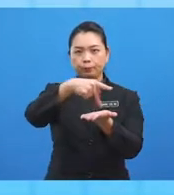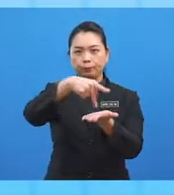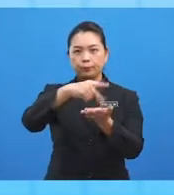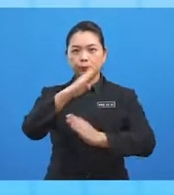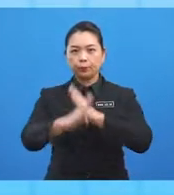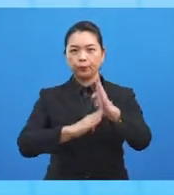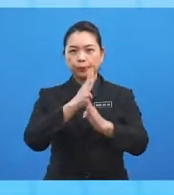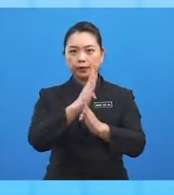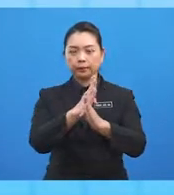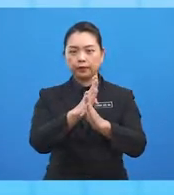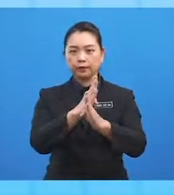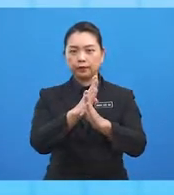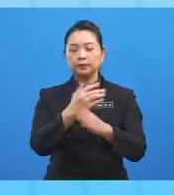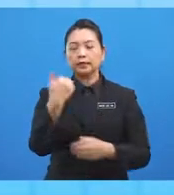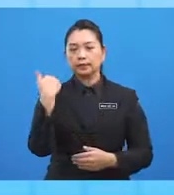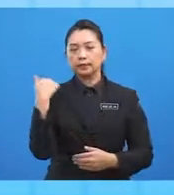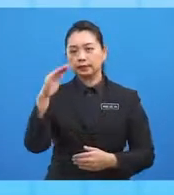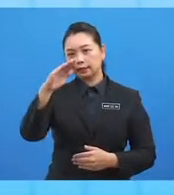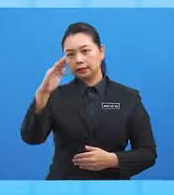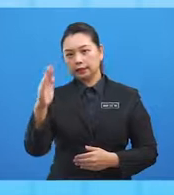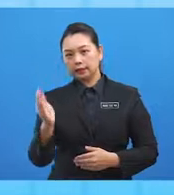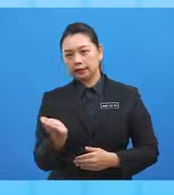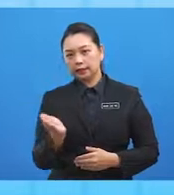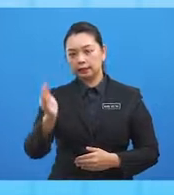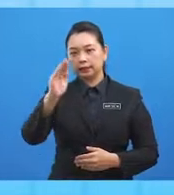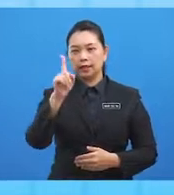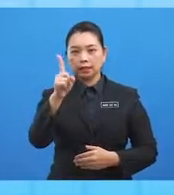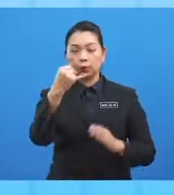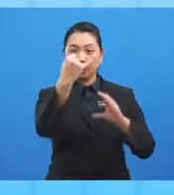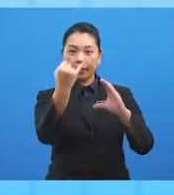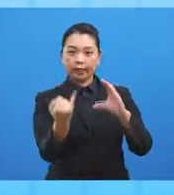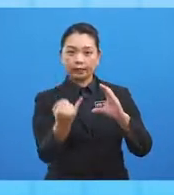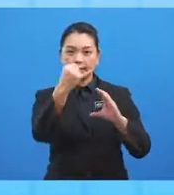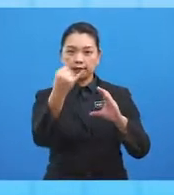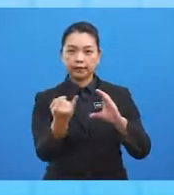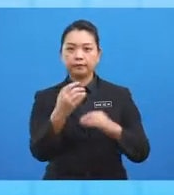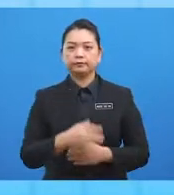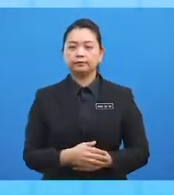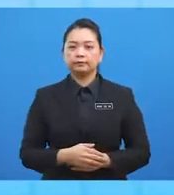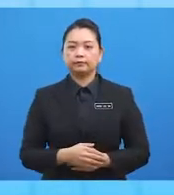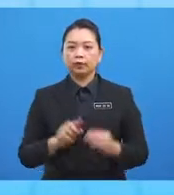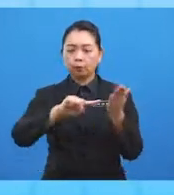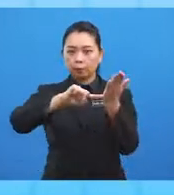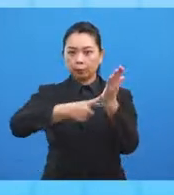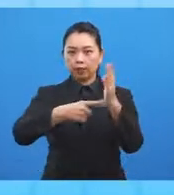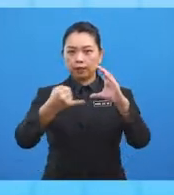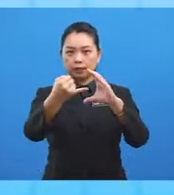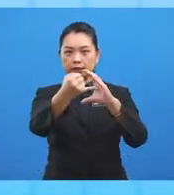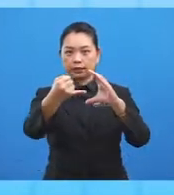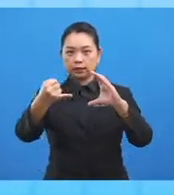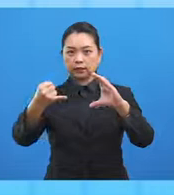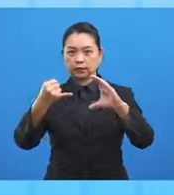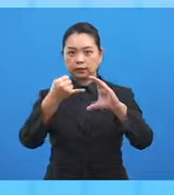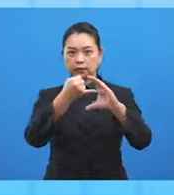yang dicangkupi oleh lengkuk suatu meridian. bermula dari khatul istiwa